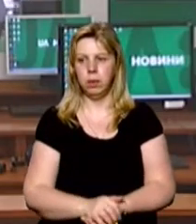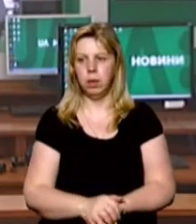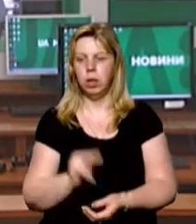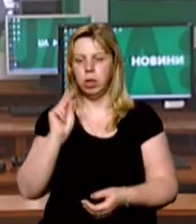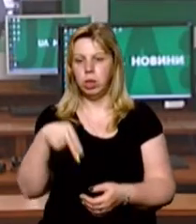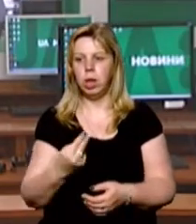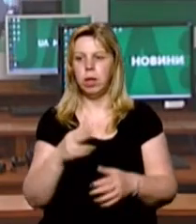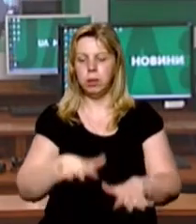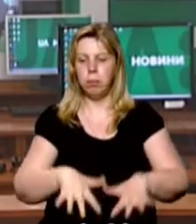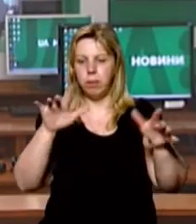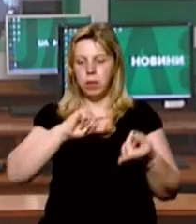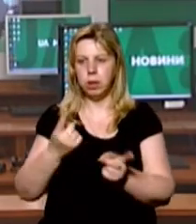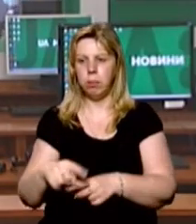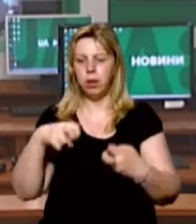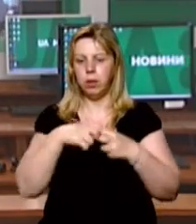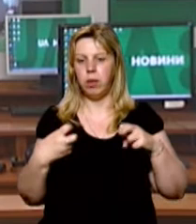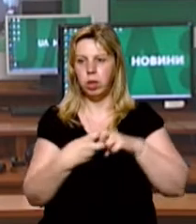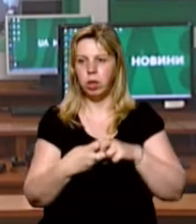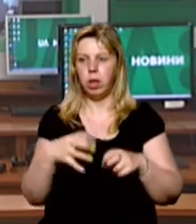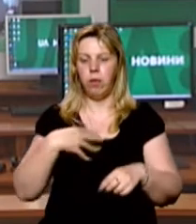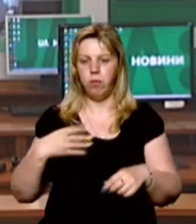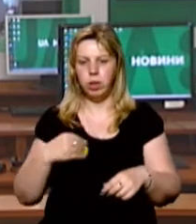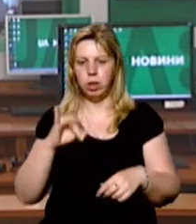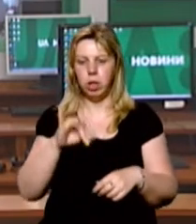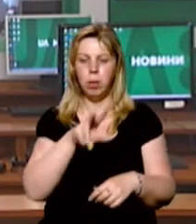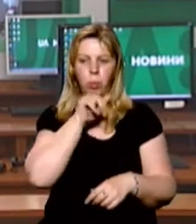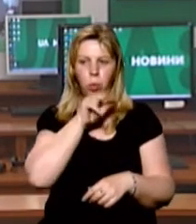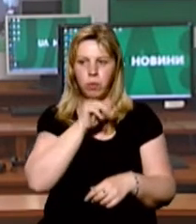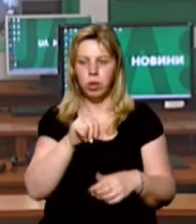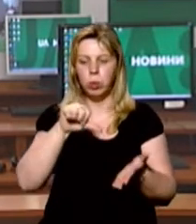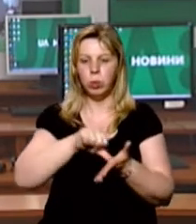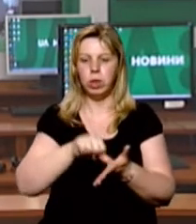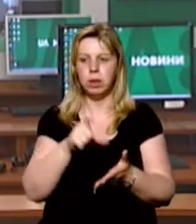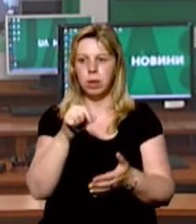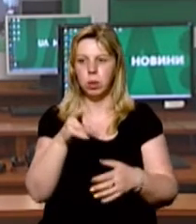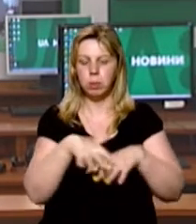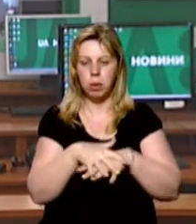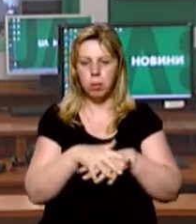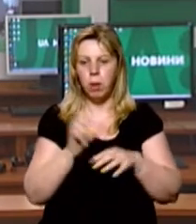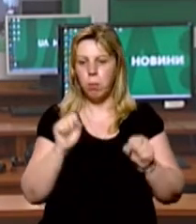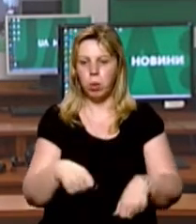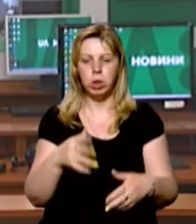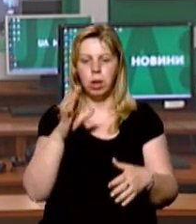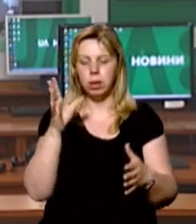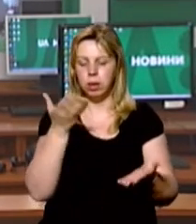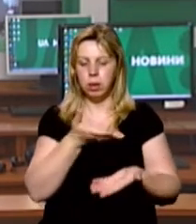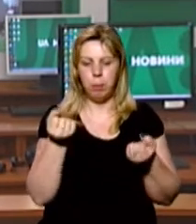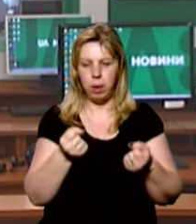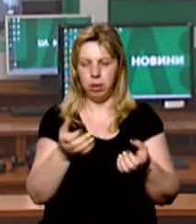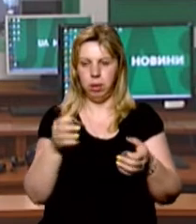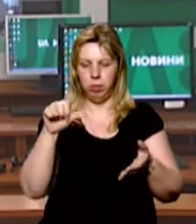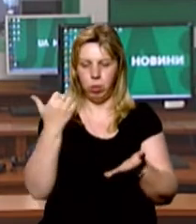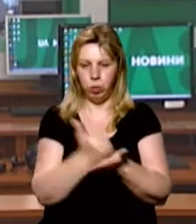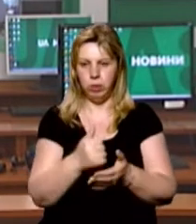Через паводок на Закарпатті, Івано-Франківщині, Львівщині та Буковині учасники ЗНО з математики можуть не брати завтра участь в